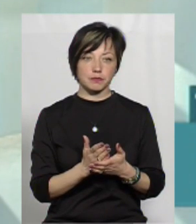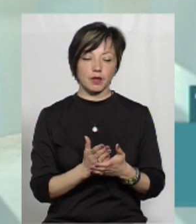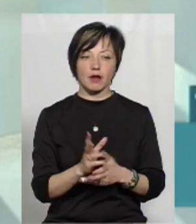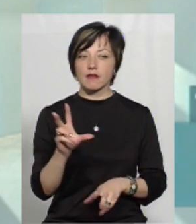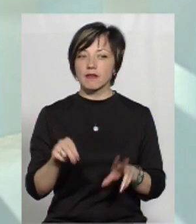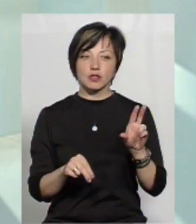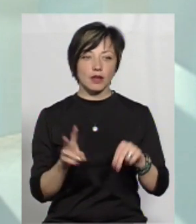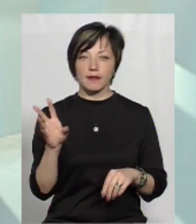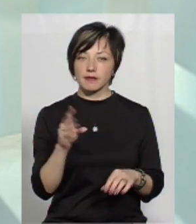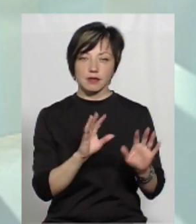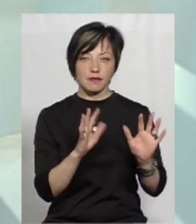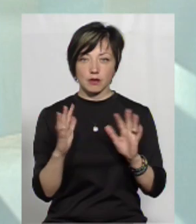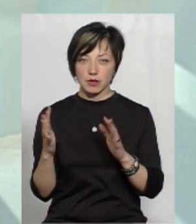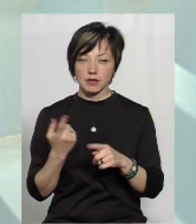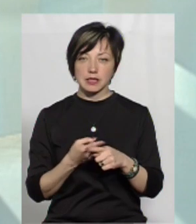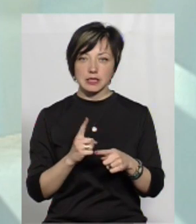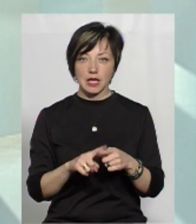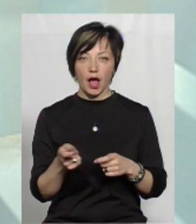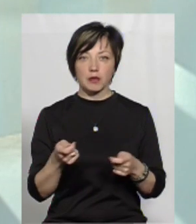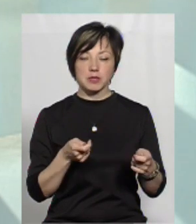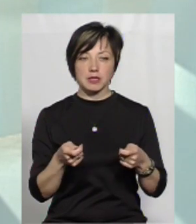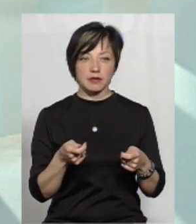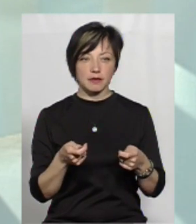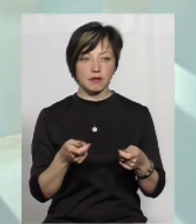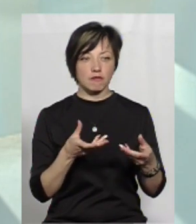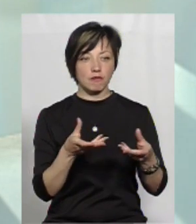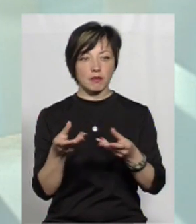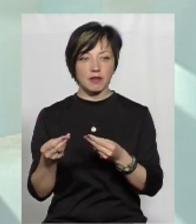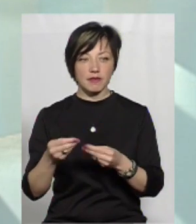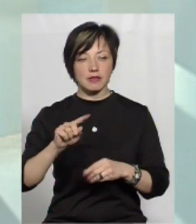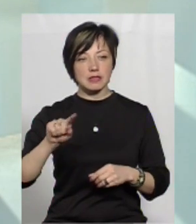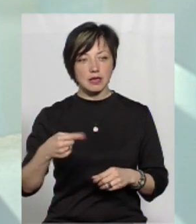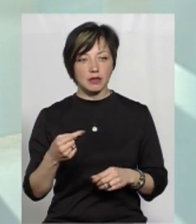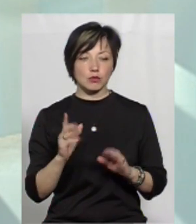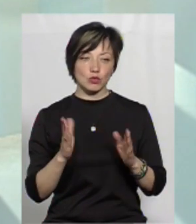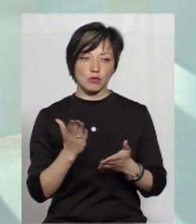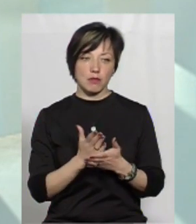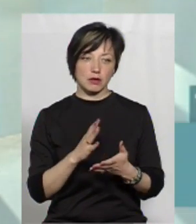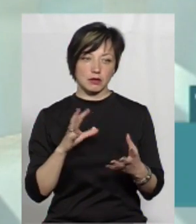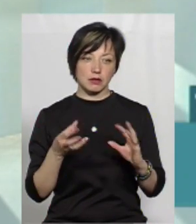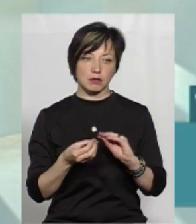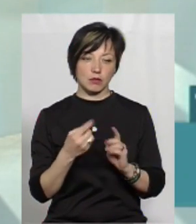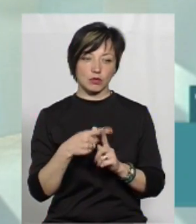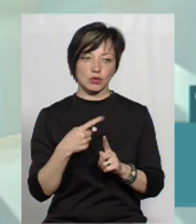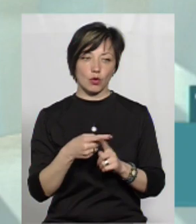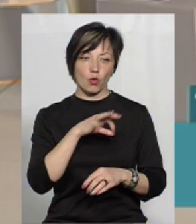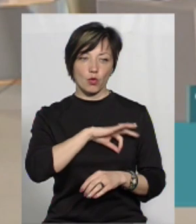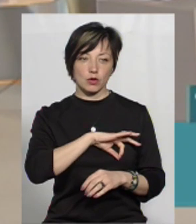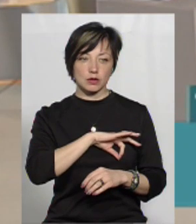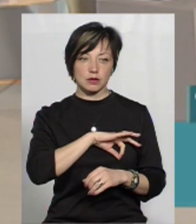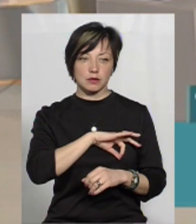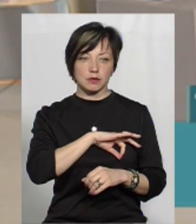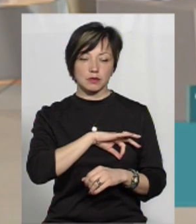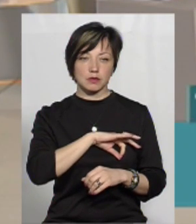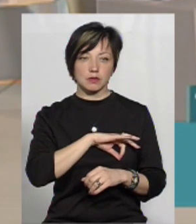Вважаю, що не в всіх випадках оці адміністративні стягнення будуть мати якусь користь